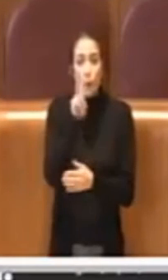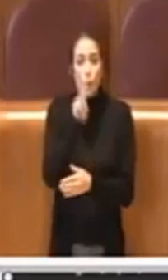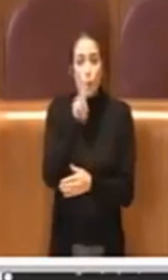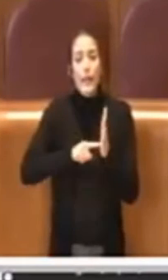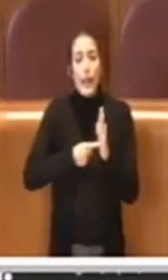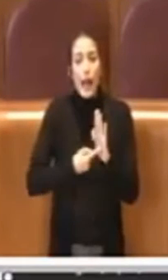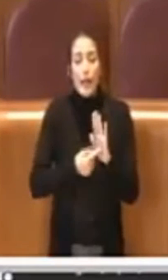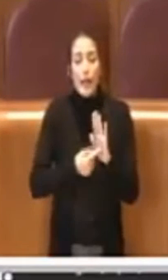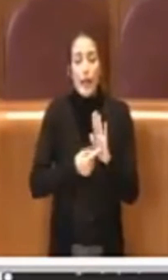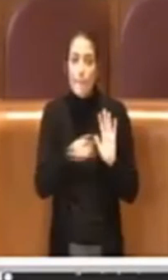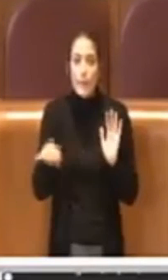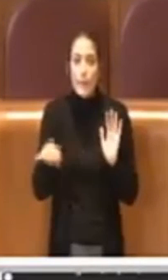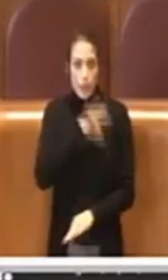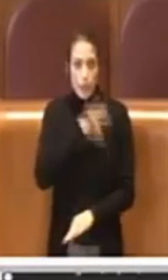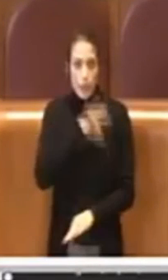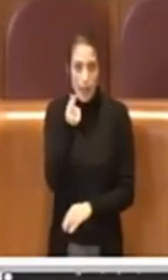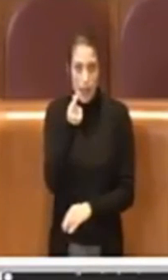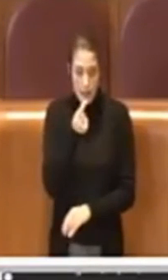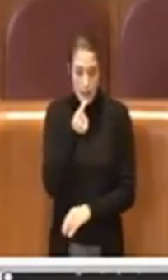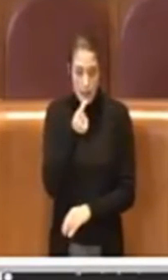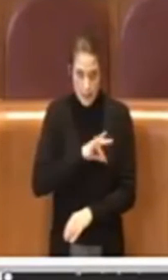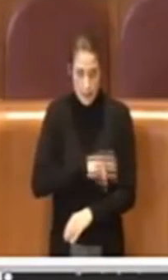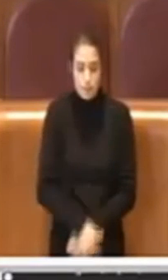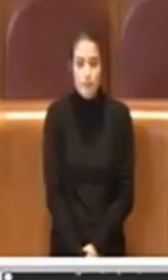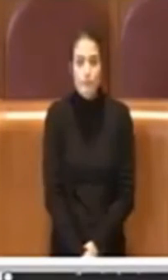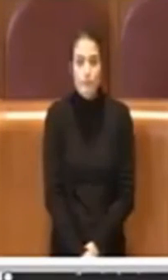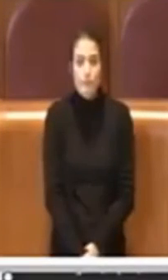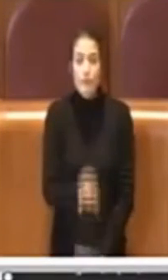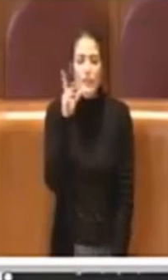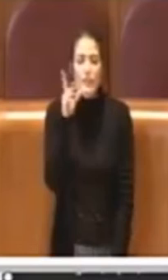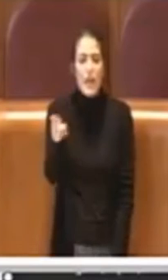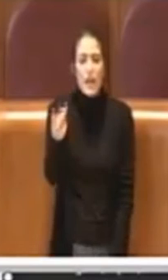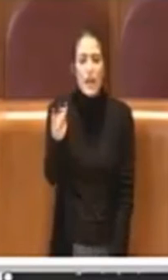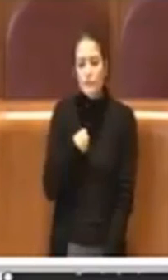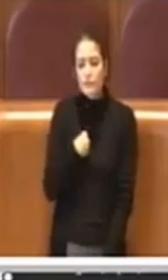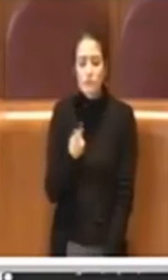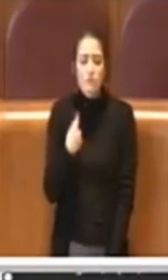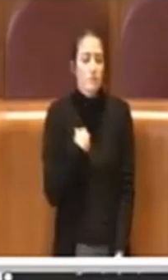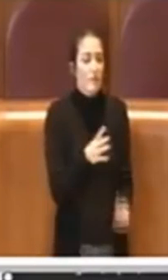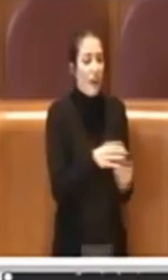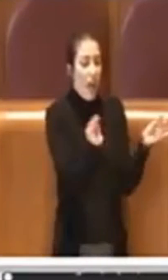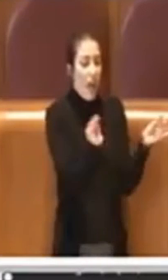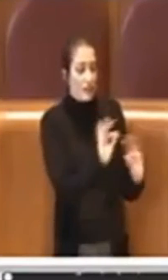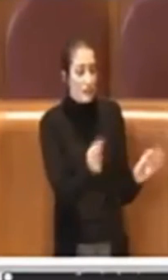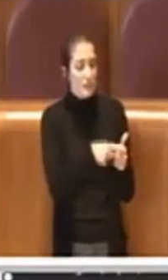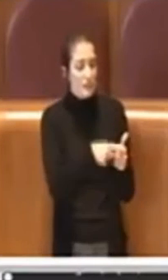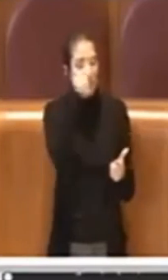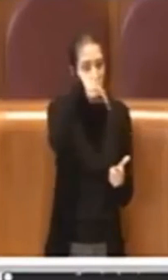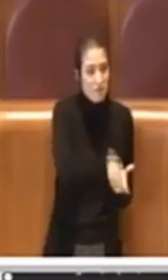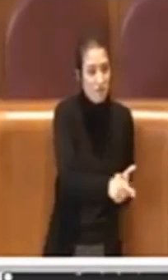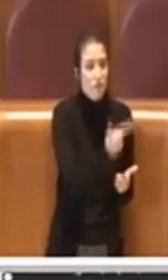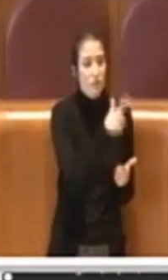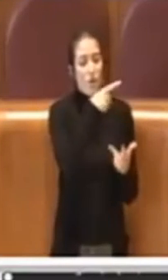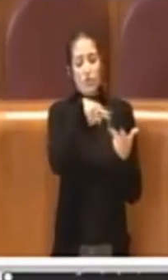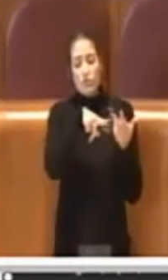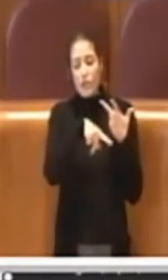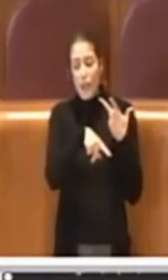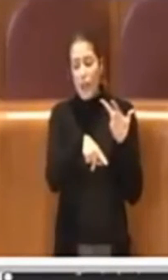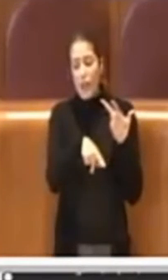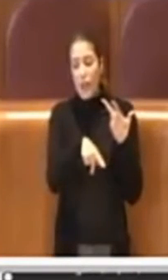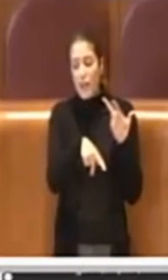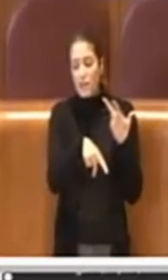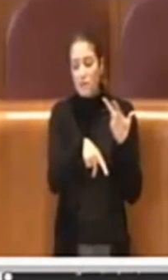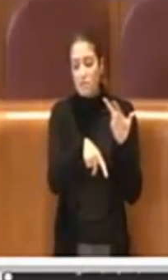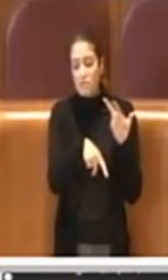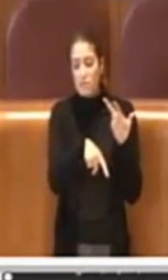interessi, allora se questo dice non hai fatto niente, non ci hai pensato, non avete